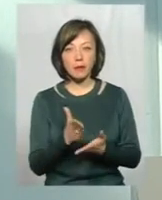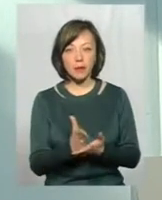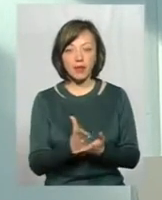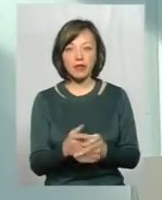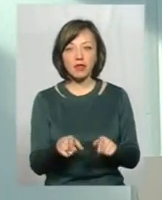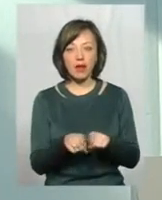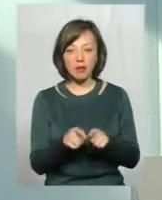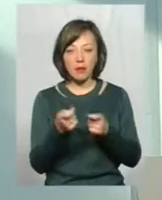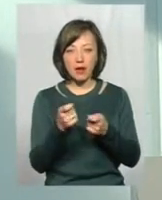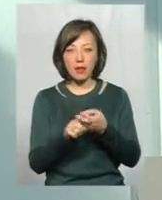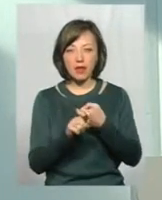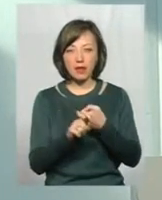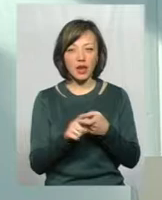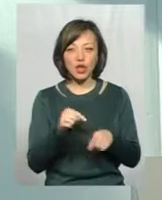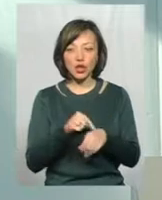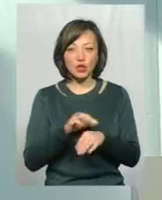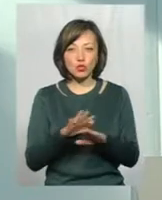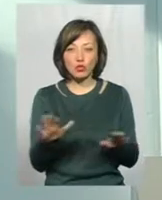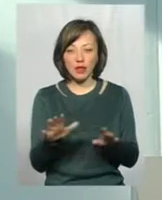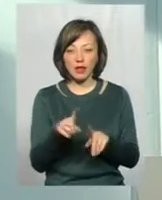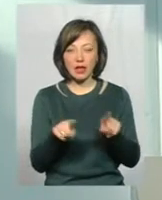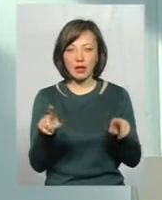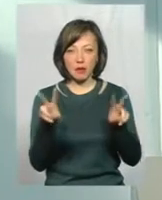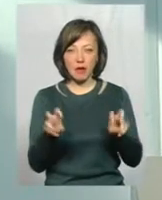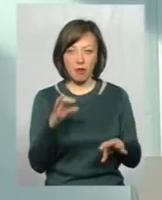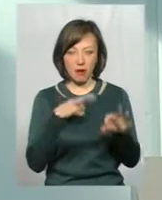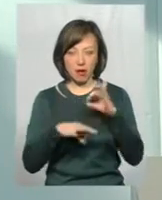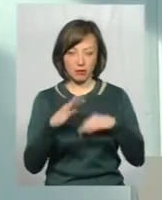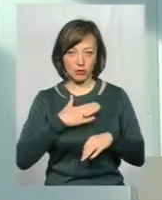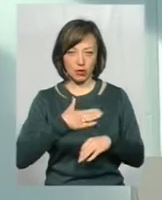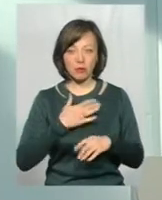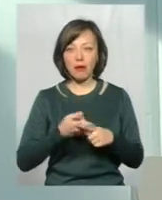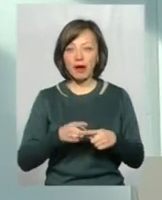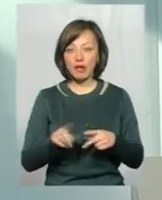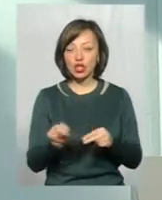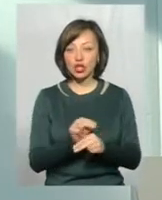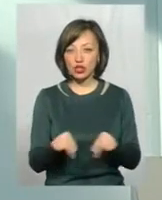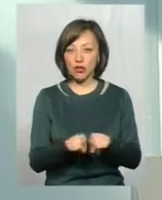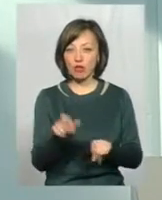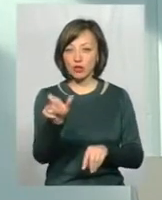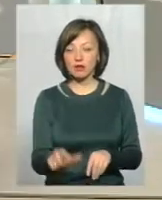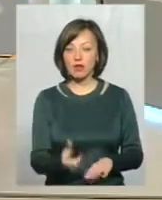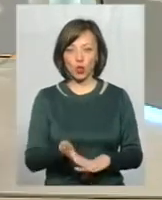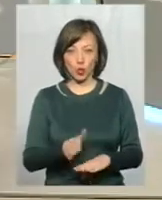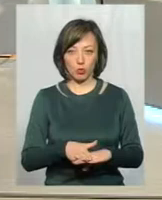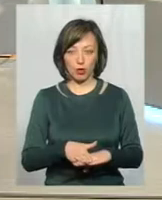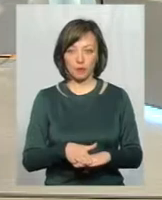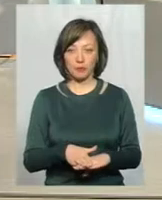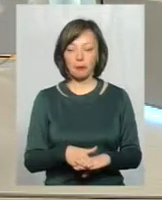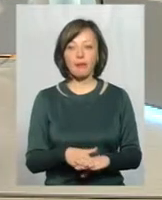таку мікобактерію, яка нечувальна до нашим препаратів. Тому лікувати такого чоловіка дуже трудно.